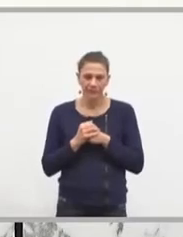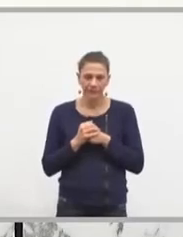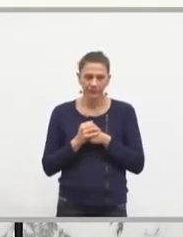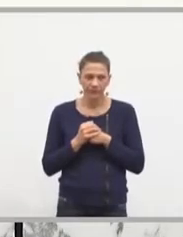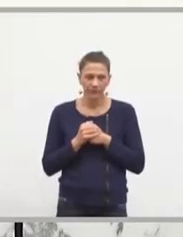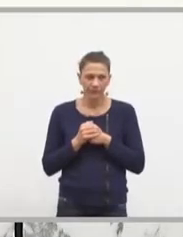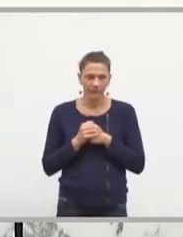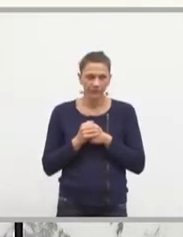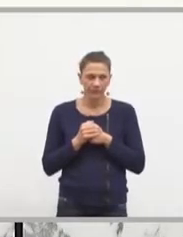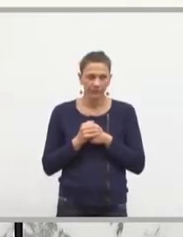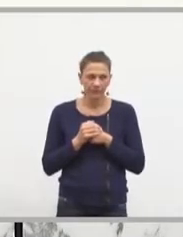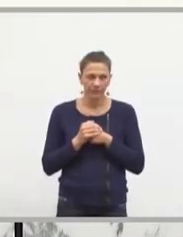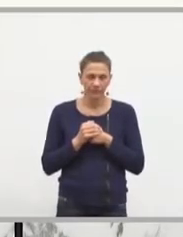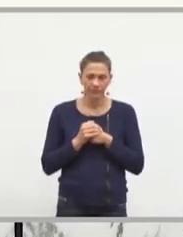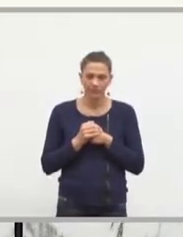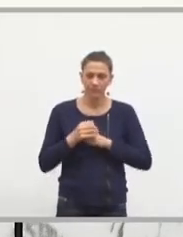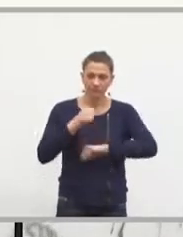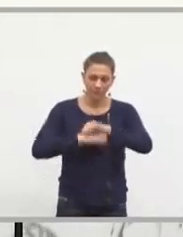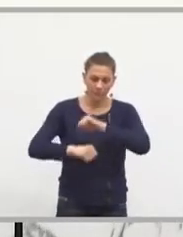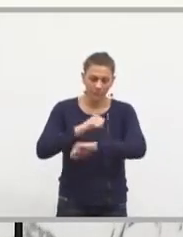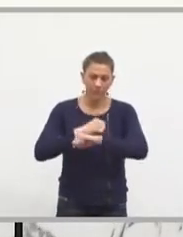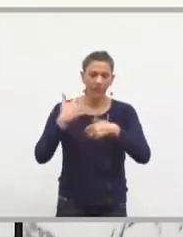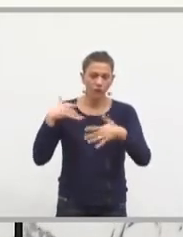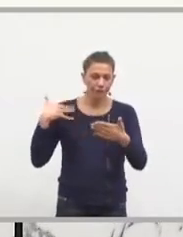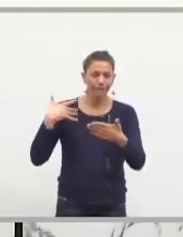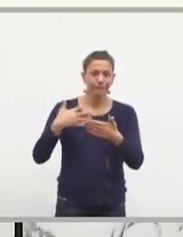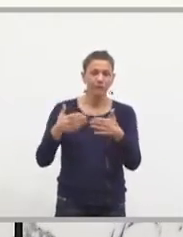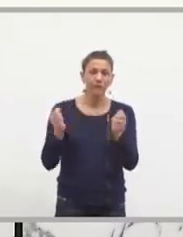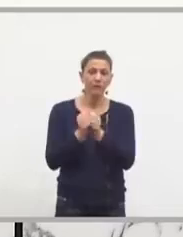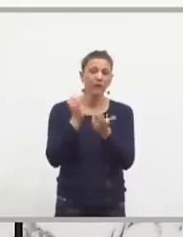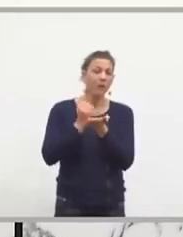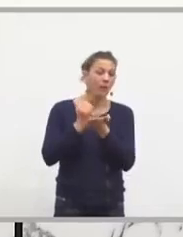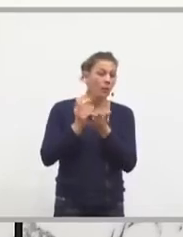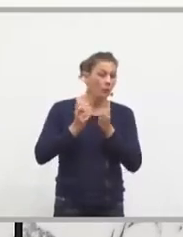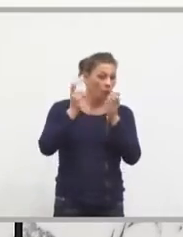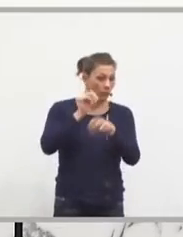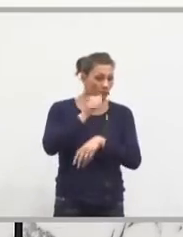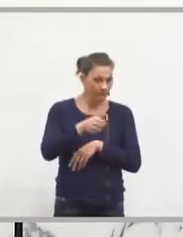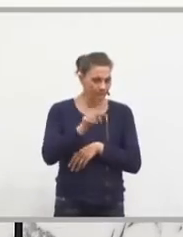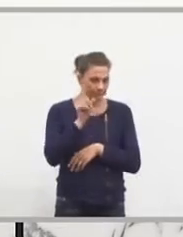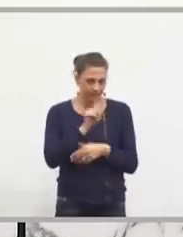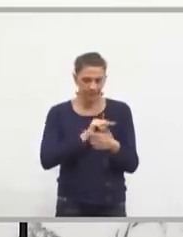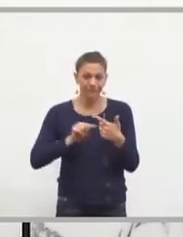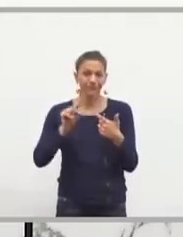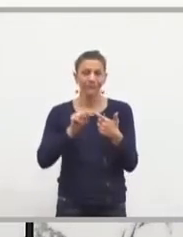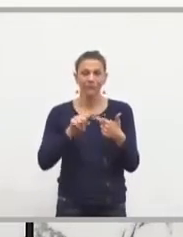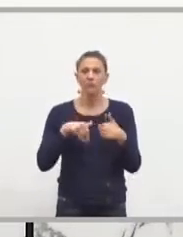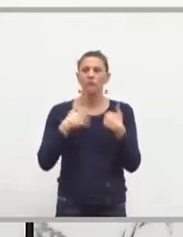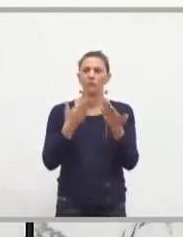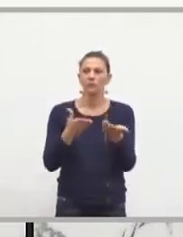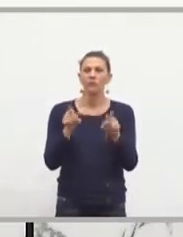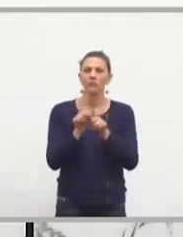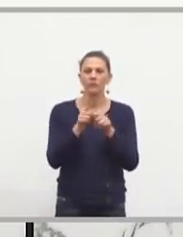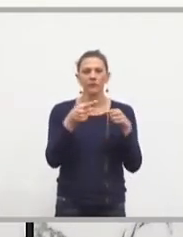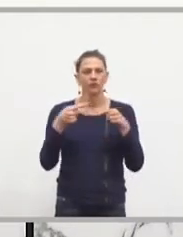sans augmenter les impôts. Ensuite, nous avions proposé d'avoir un trajet différent sur le parc